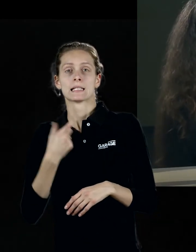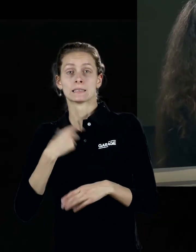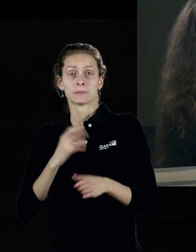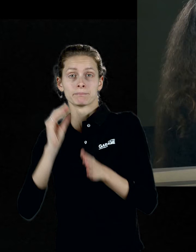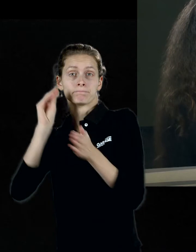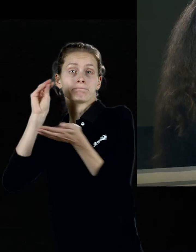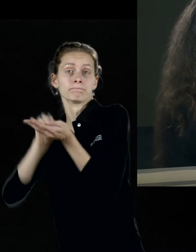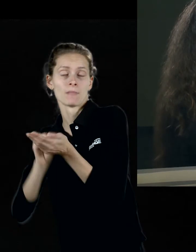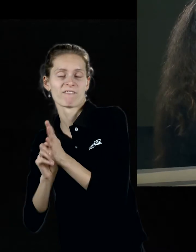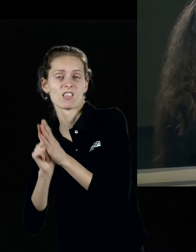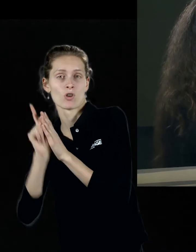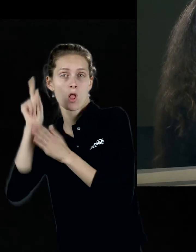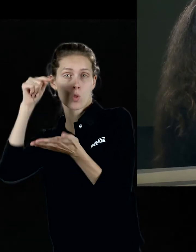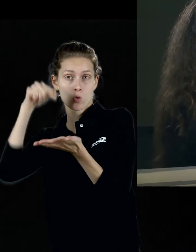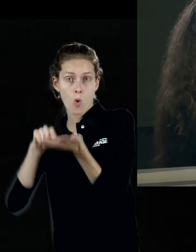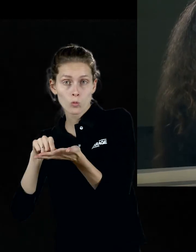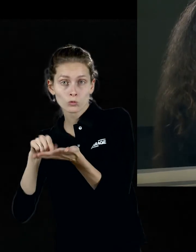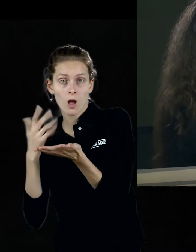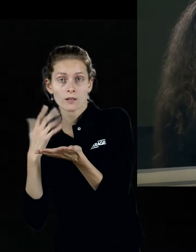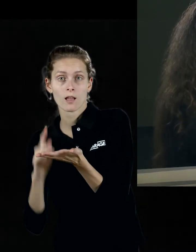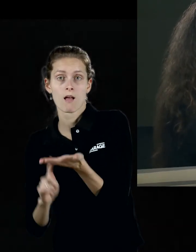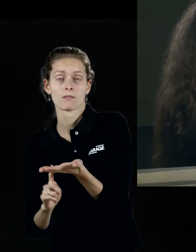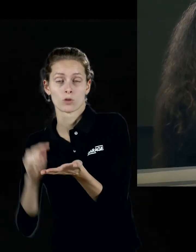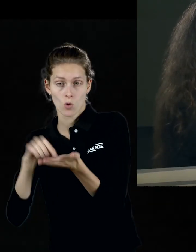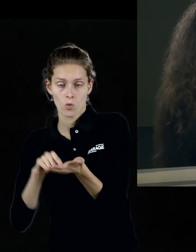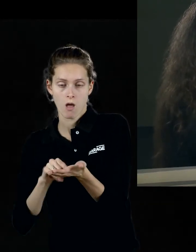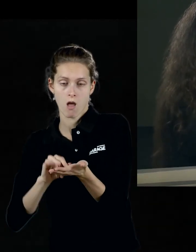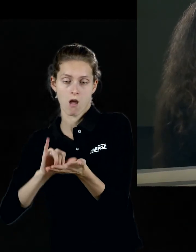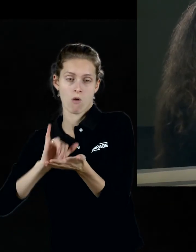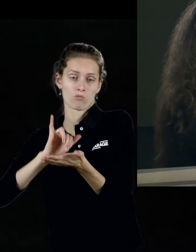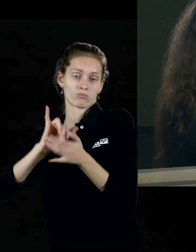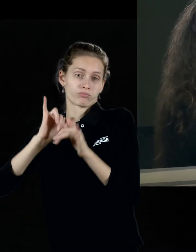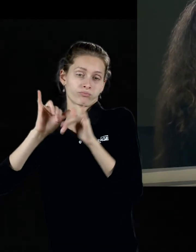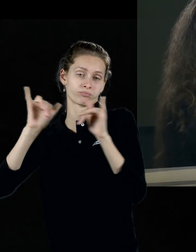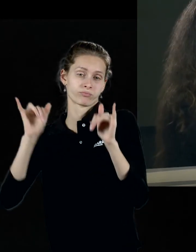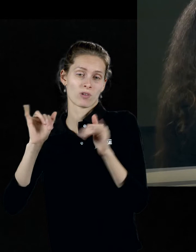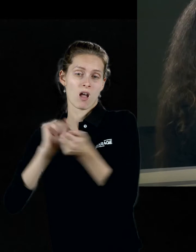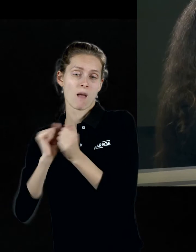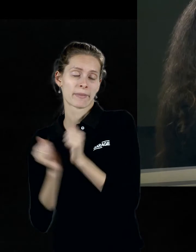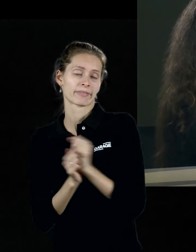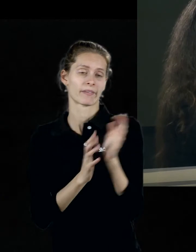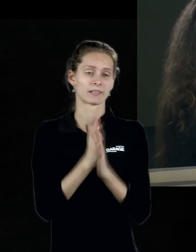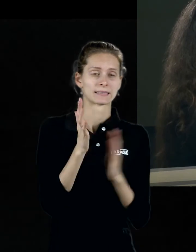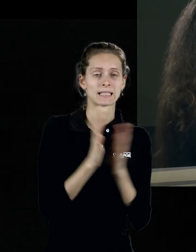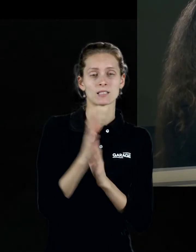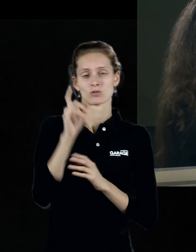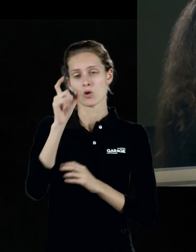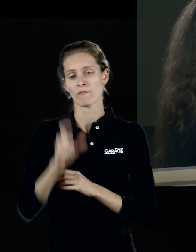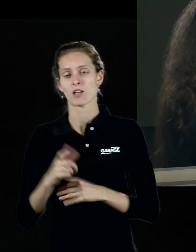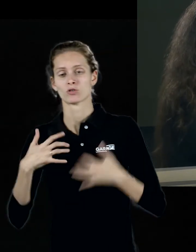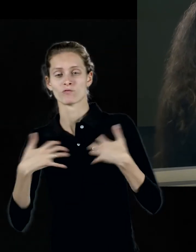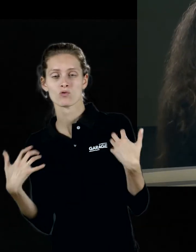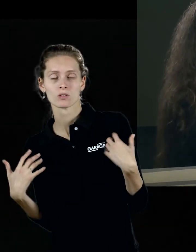возникает и человек, и животный мир, и камни, и растения, и стихии. И вот эта самая точка, из которой